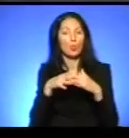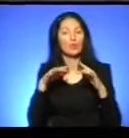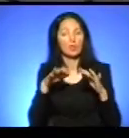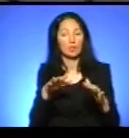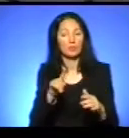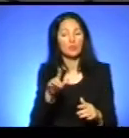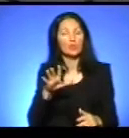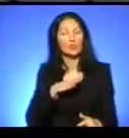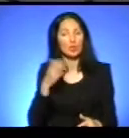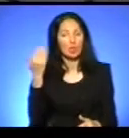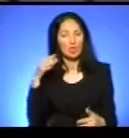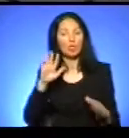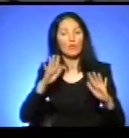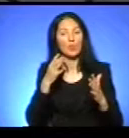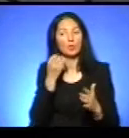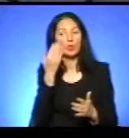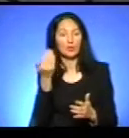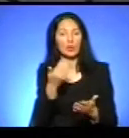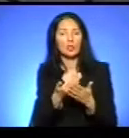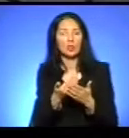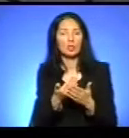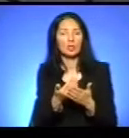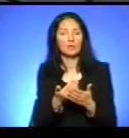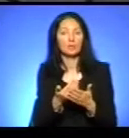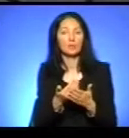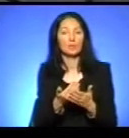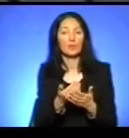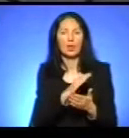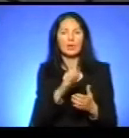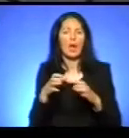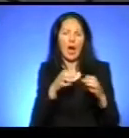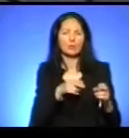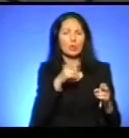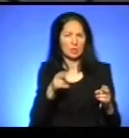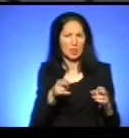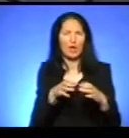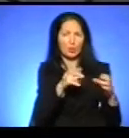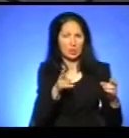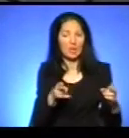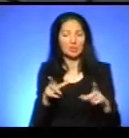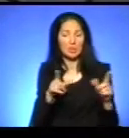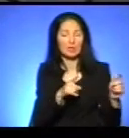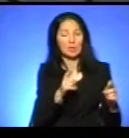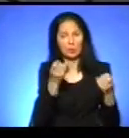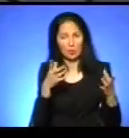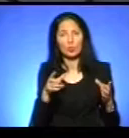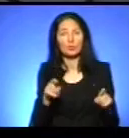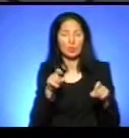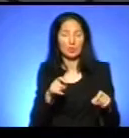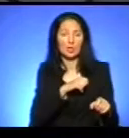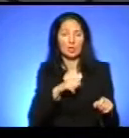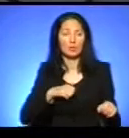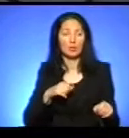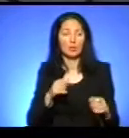чи були колись випадки, коли ви, скажімо, десь не з автостанції доїжджали, десь добиралися? Яка була реакція водіїв? Тут